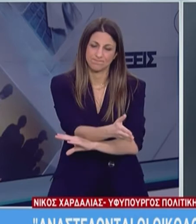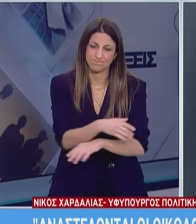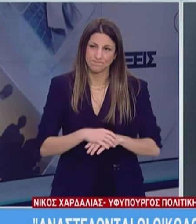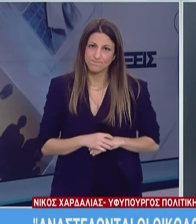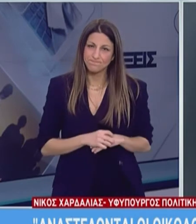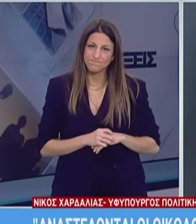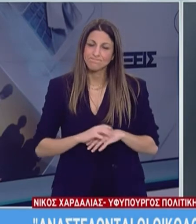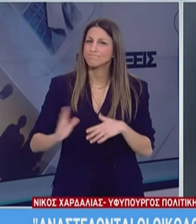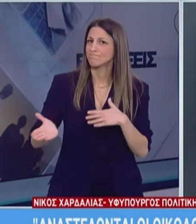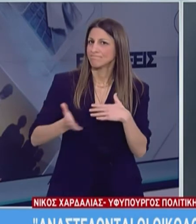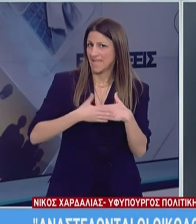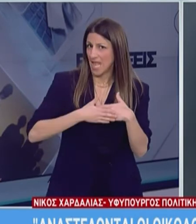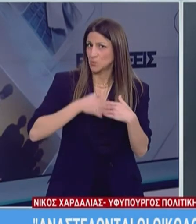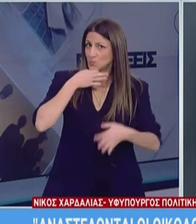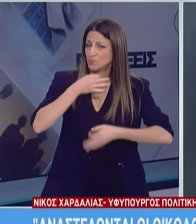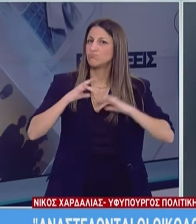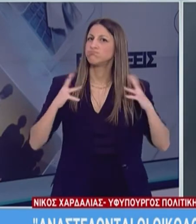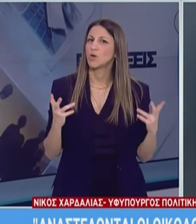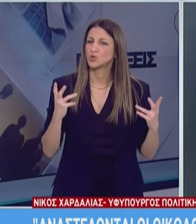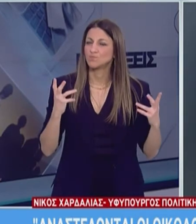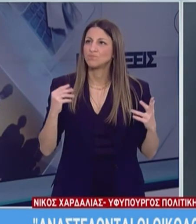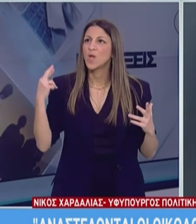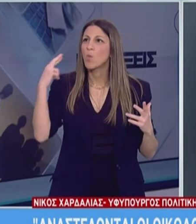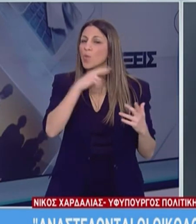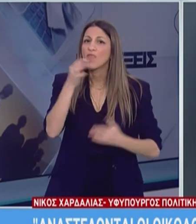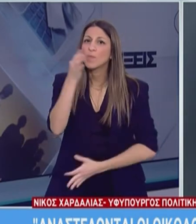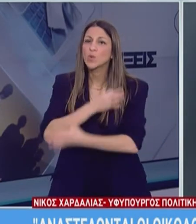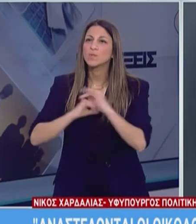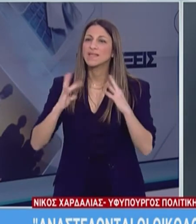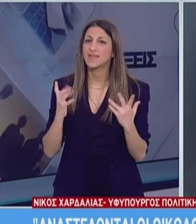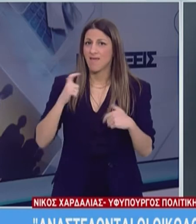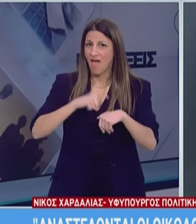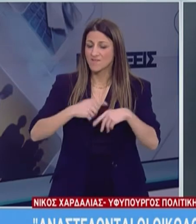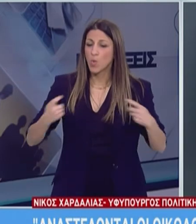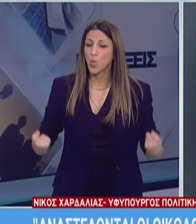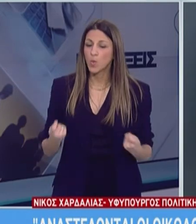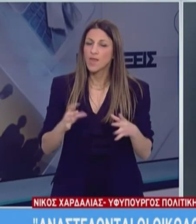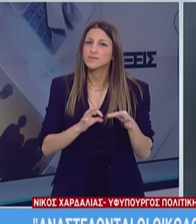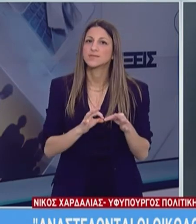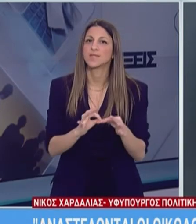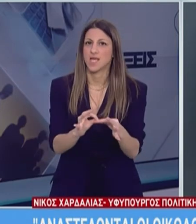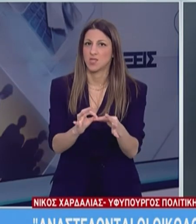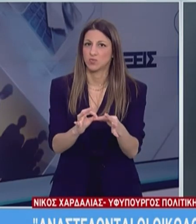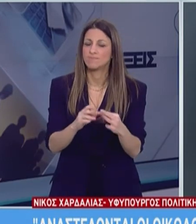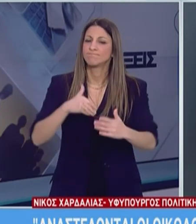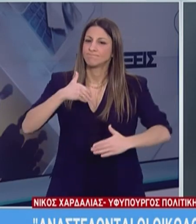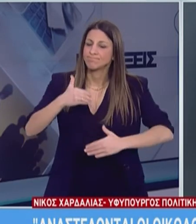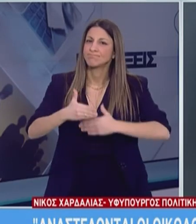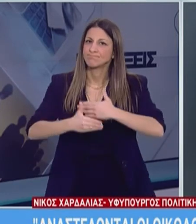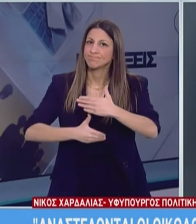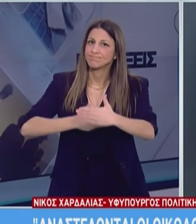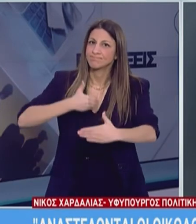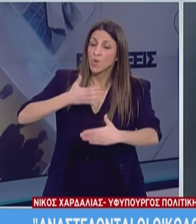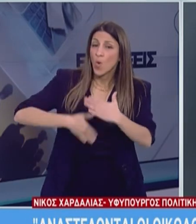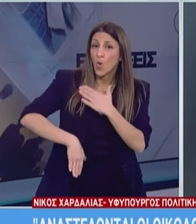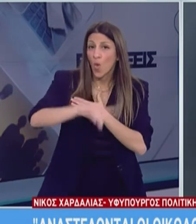την ανάγκη να κλείσω με μια φράση του Πρωθυπουργού. Δεν είμαστε στην αρχή του τέλους, είμαστε στο τέλος της αρχής. Αντλαμβανόμενος ότι οι